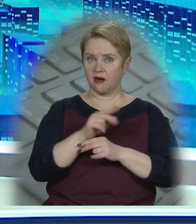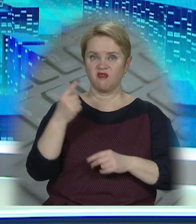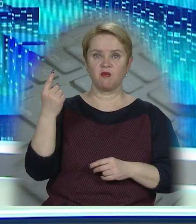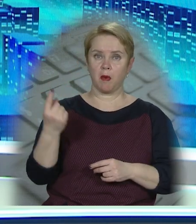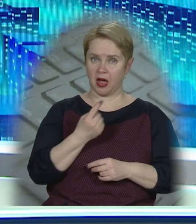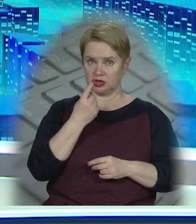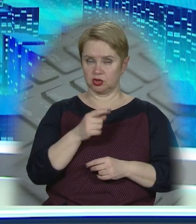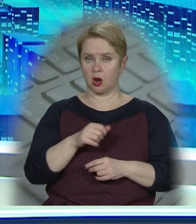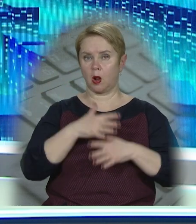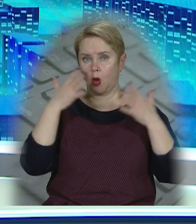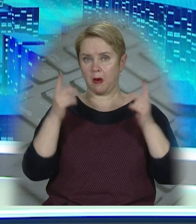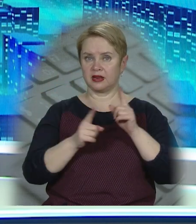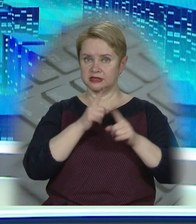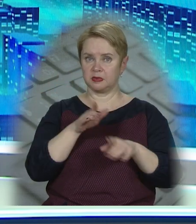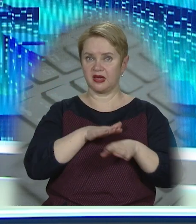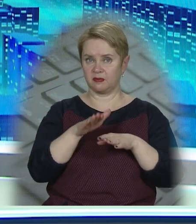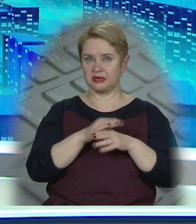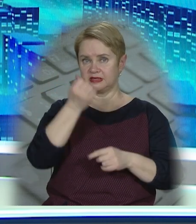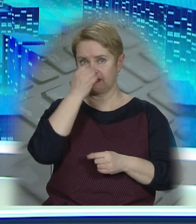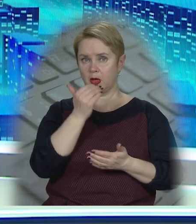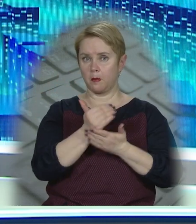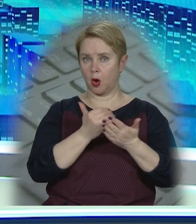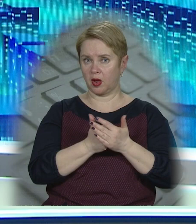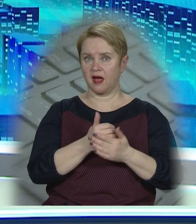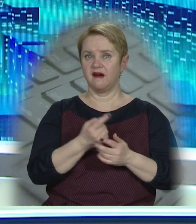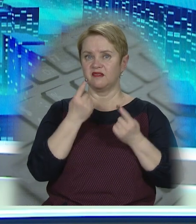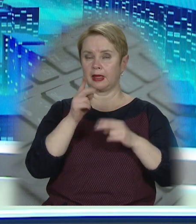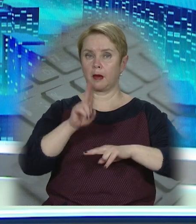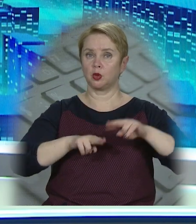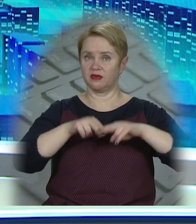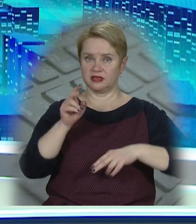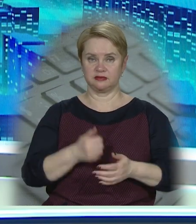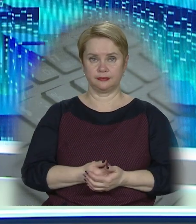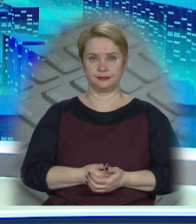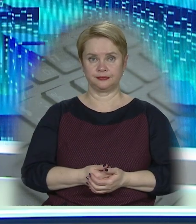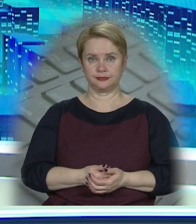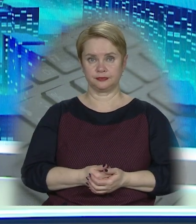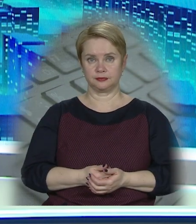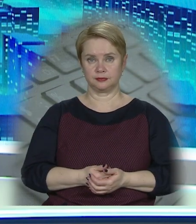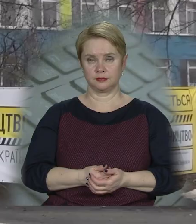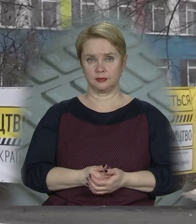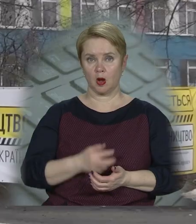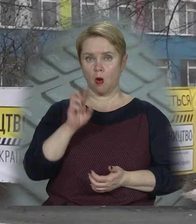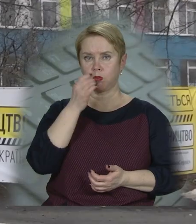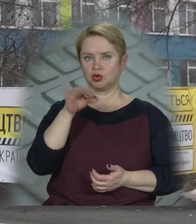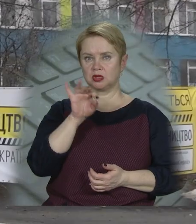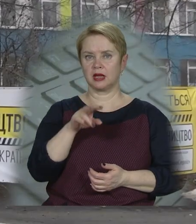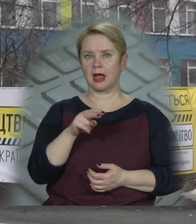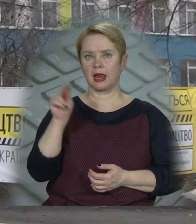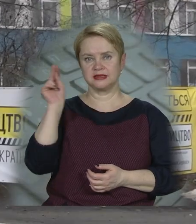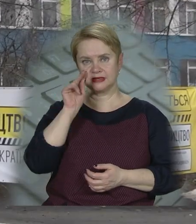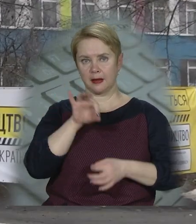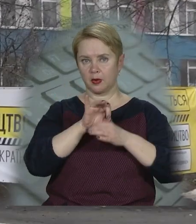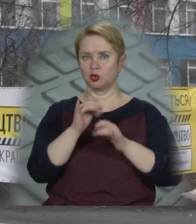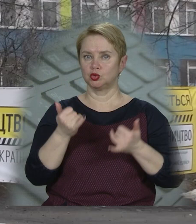ремонтують вперше. Глобальні зміни відбуваються завдяки програмі «Велике будівництво». Божодарівський опорний